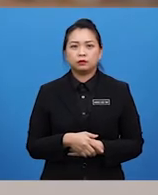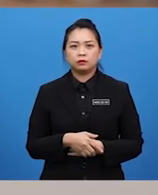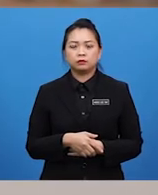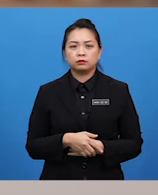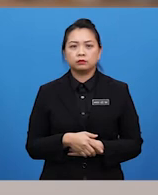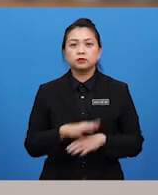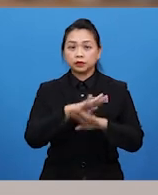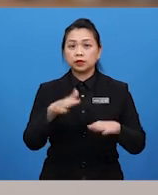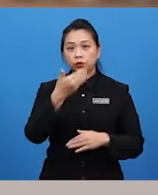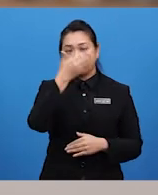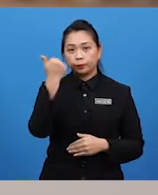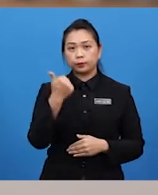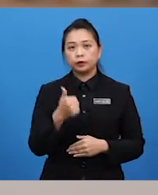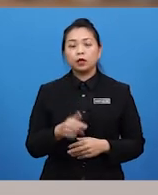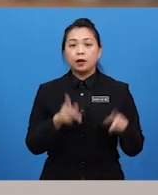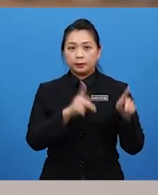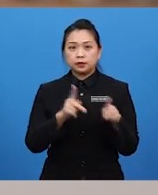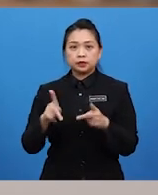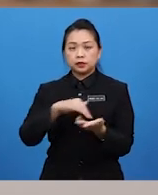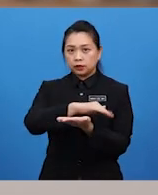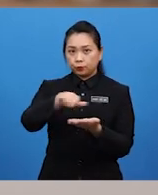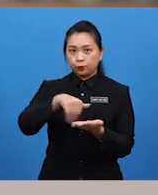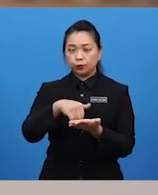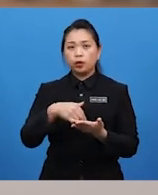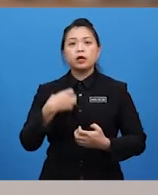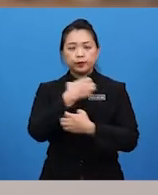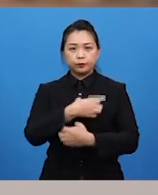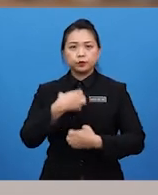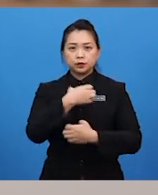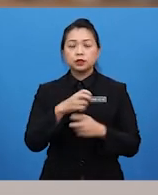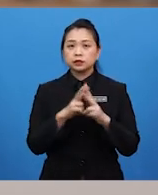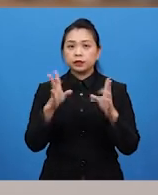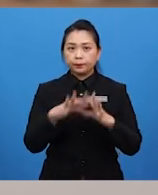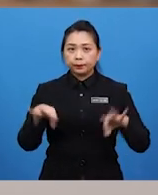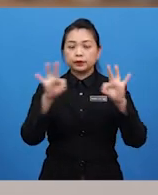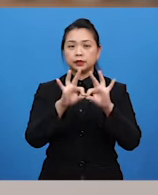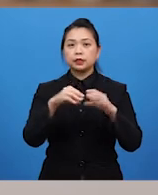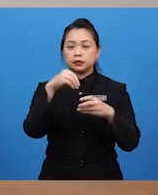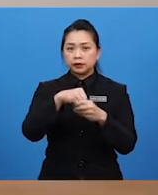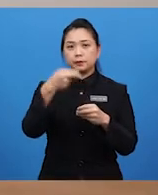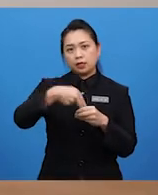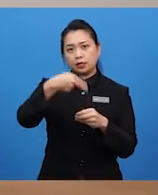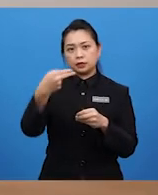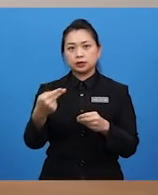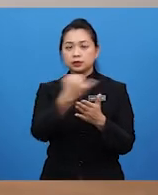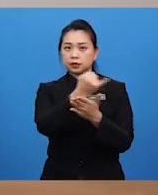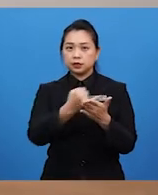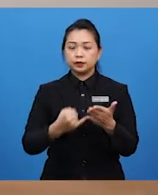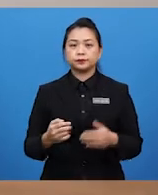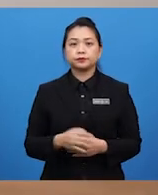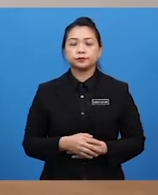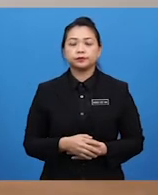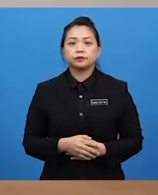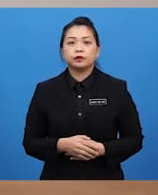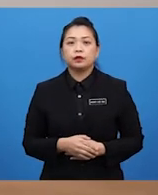betul. Jangan lupa ya, pelajar semua, emosi ini sangat penting dalam perhasilan karya seni. Kadangkala tanpa